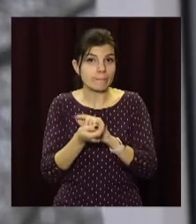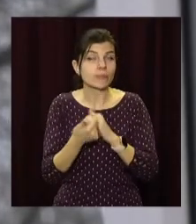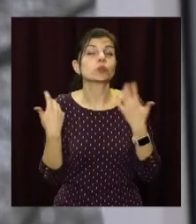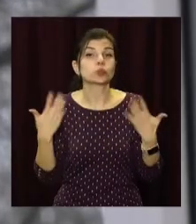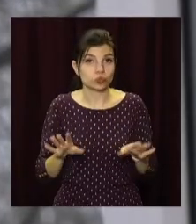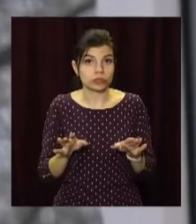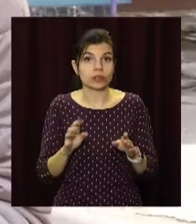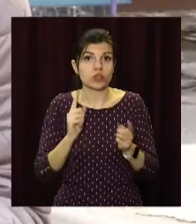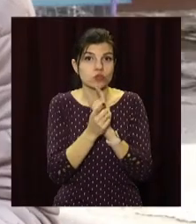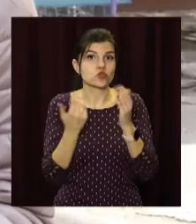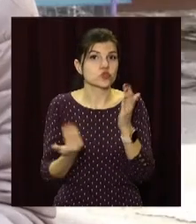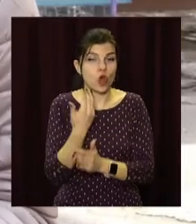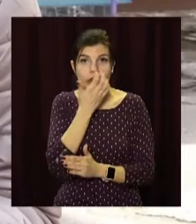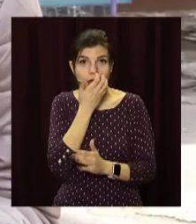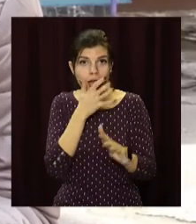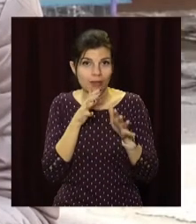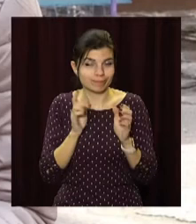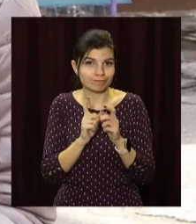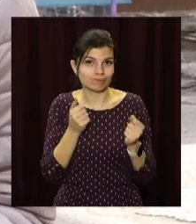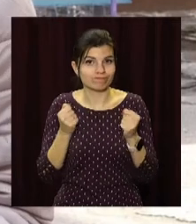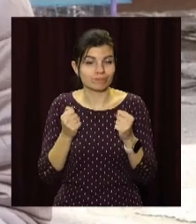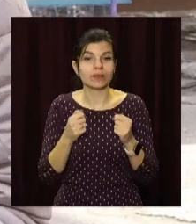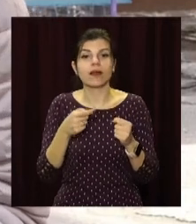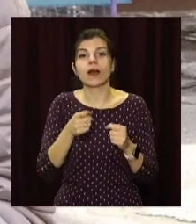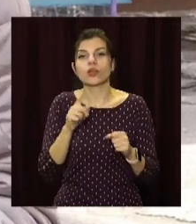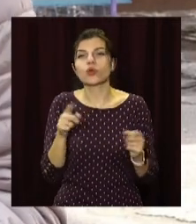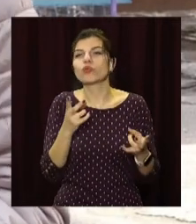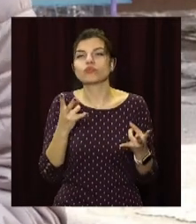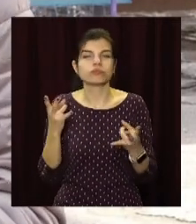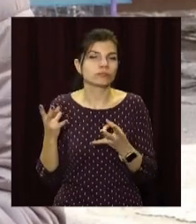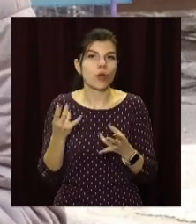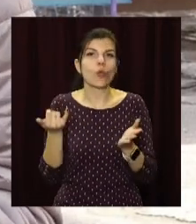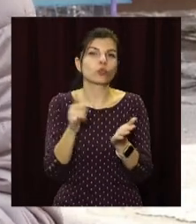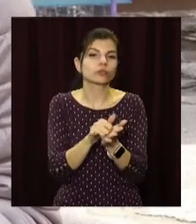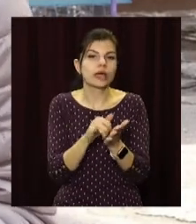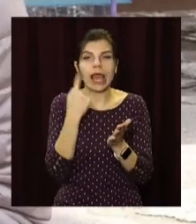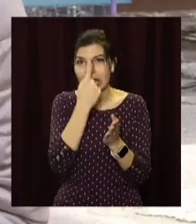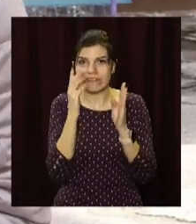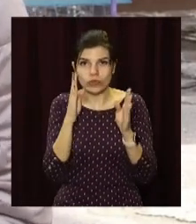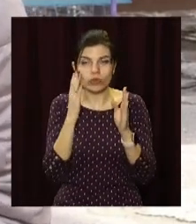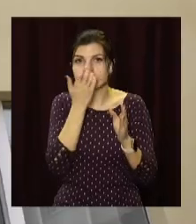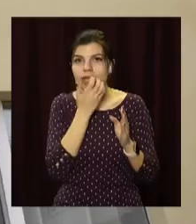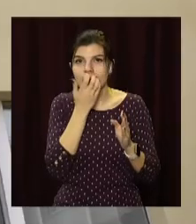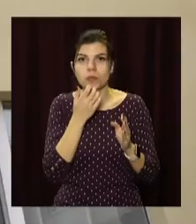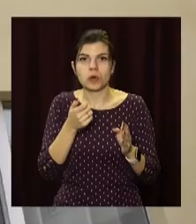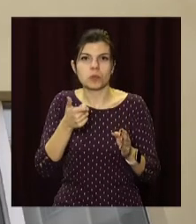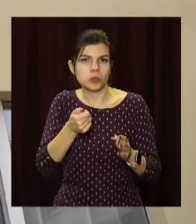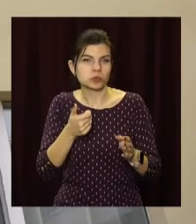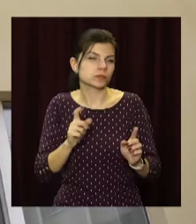Також впроваджені інженерні технології, встановлено індивідуальний тепловий пункт.